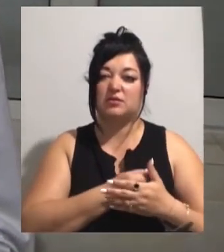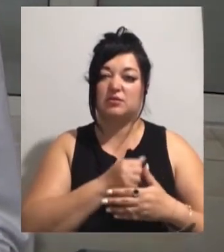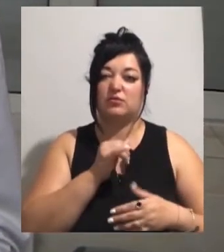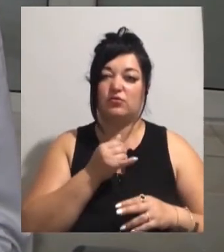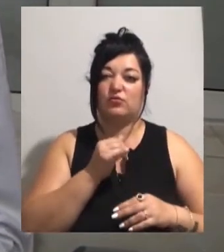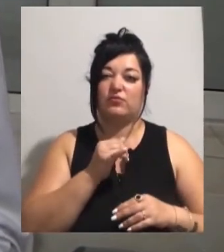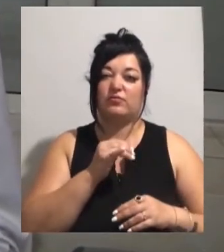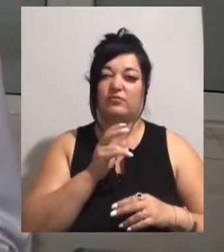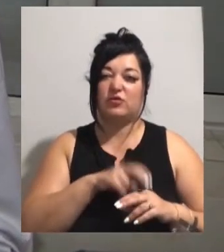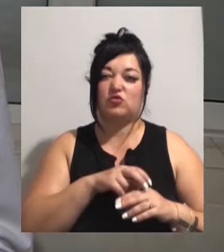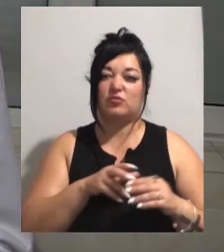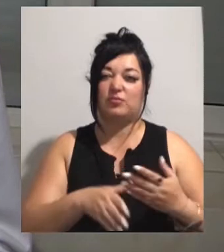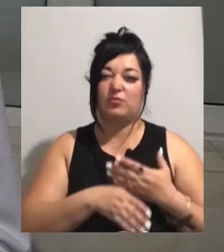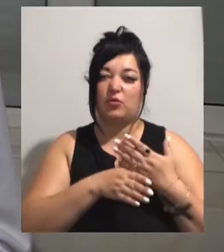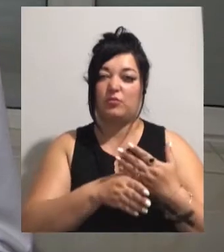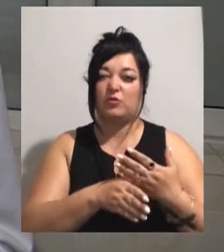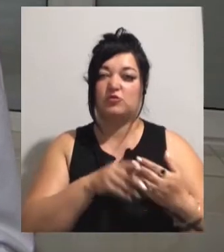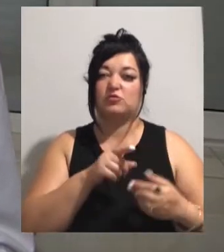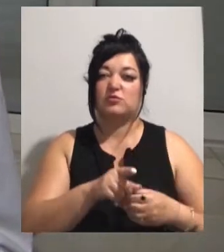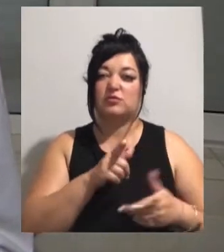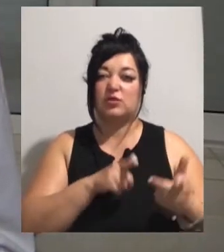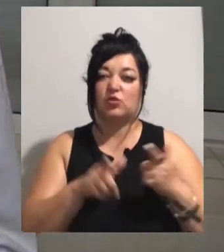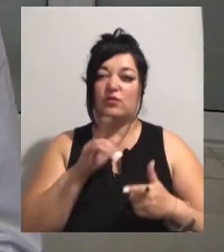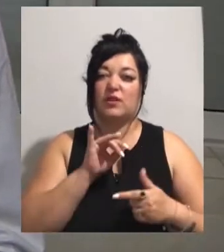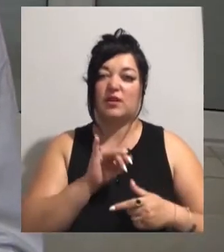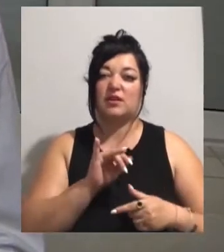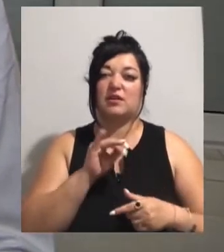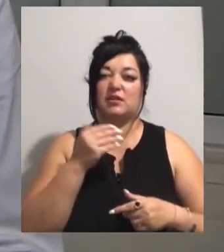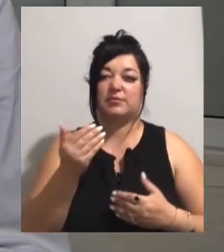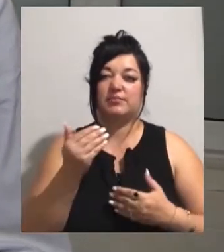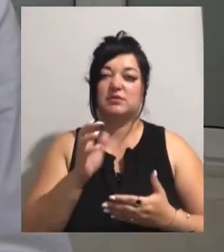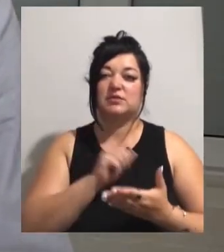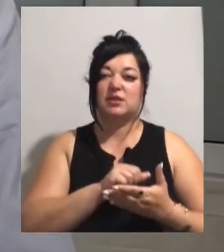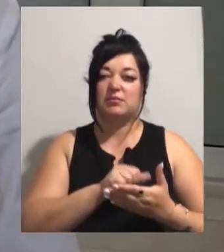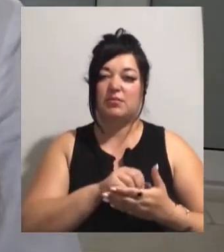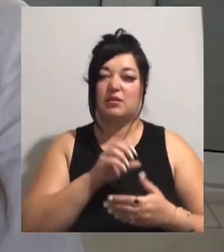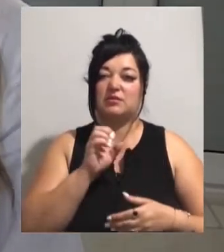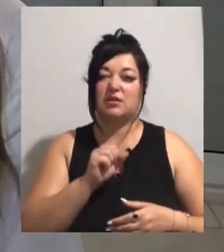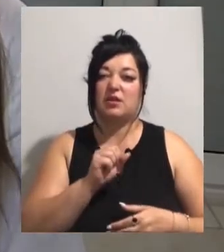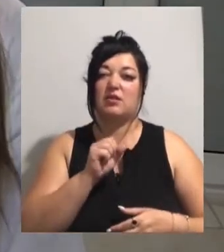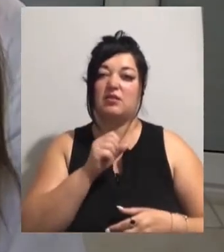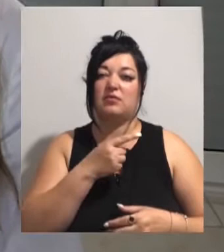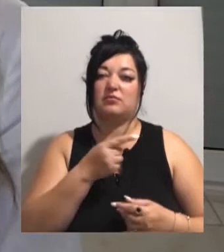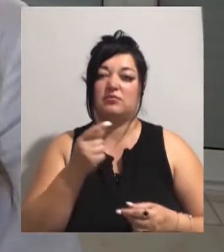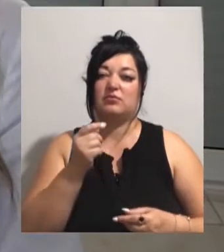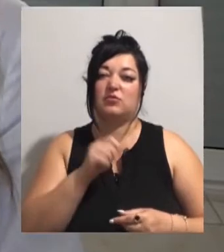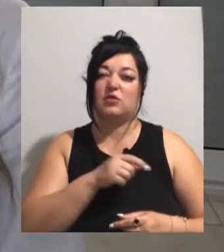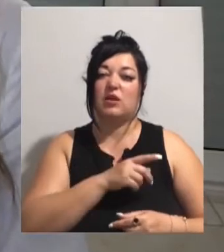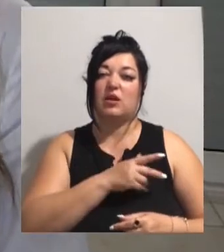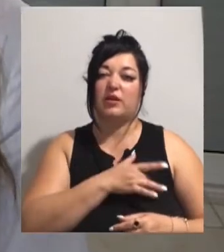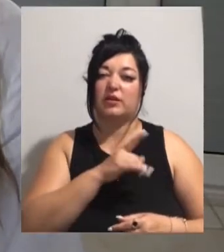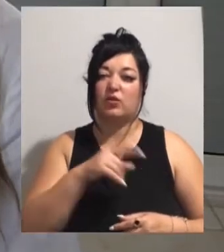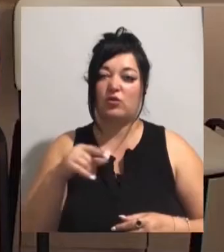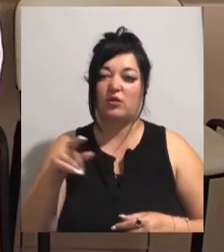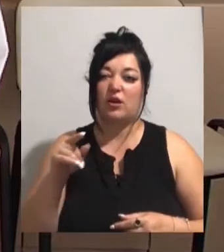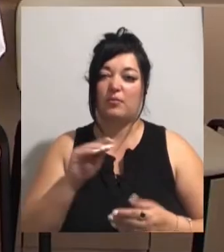Вони його заводять і вони вже їм займаються. Тобто аналізи і кардіограму може виписувати не тільки сімейний врач, але також врач